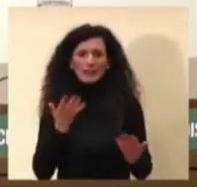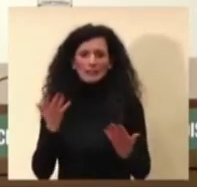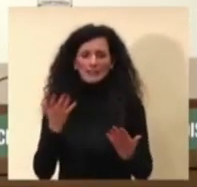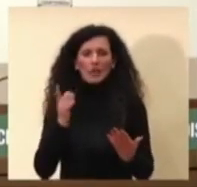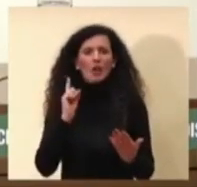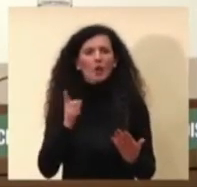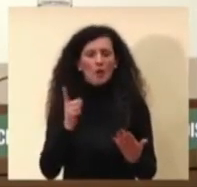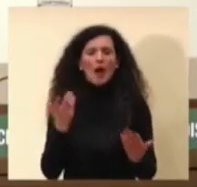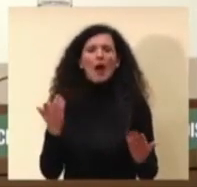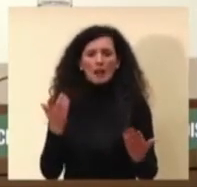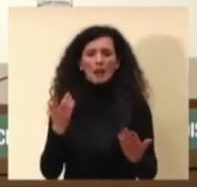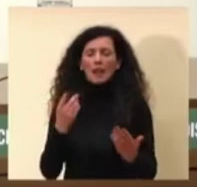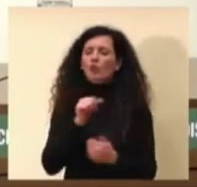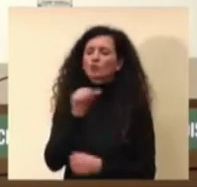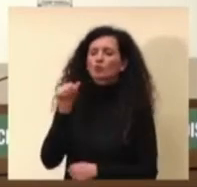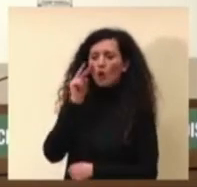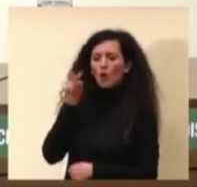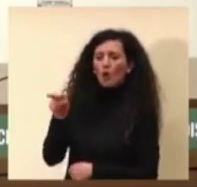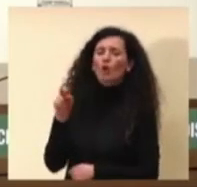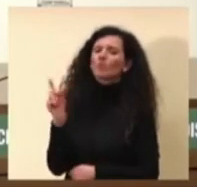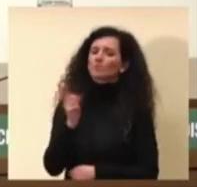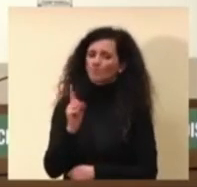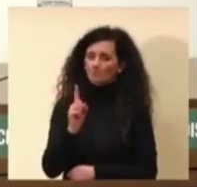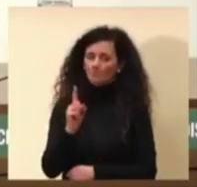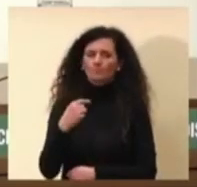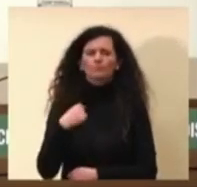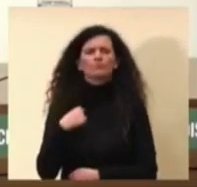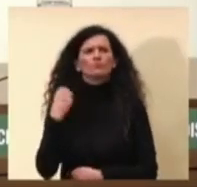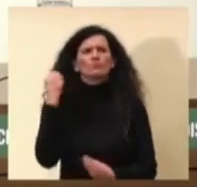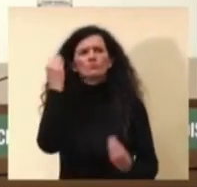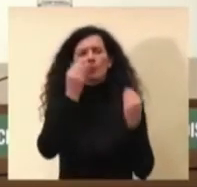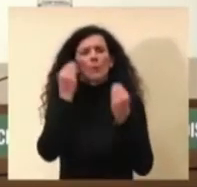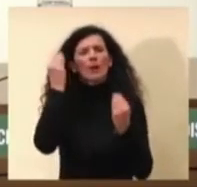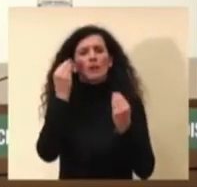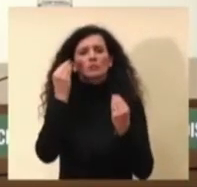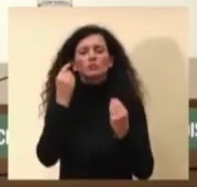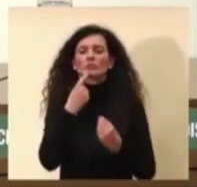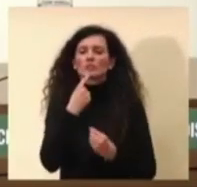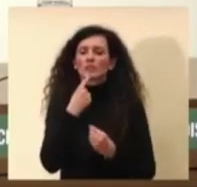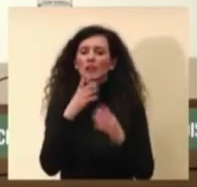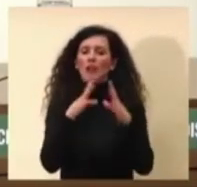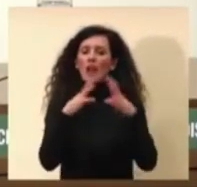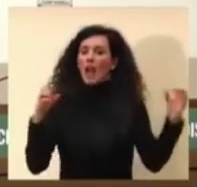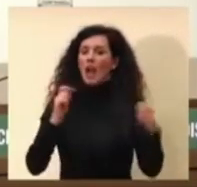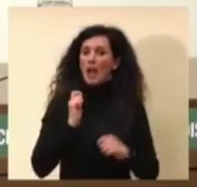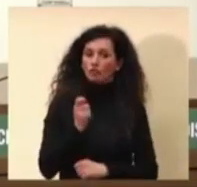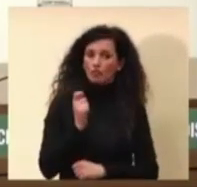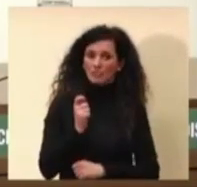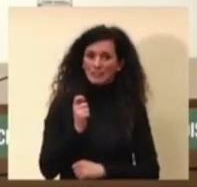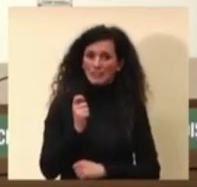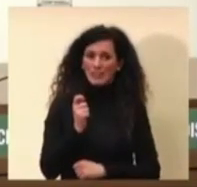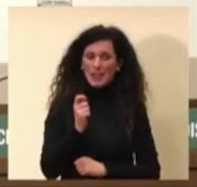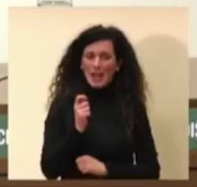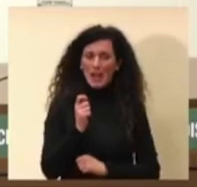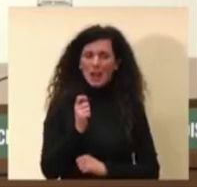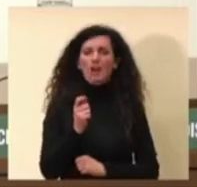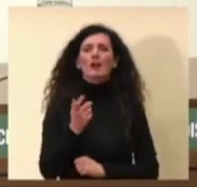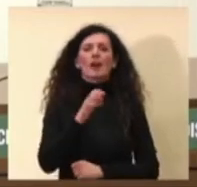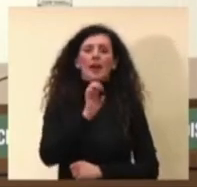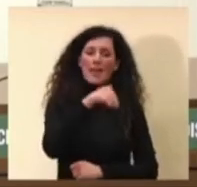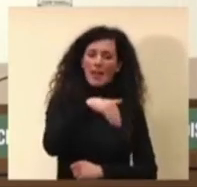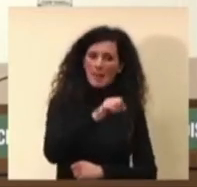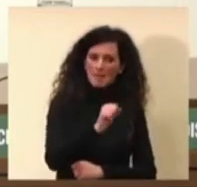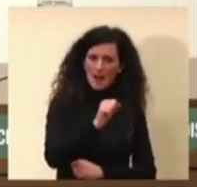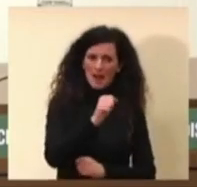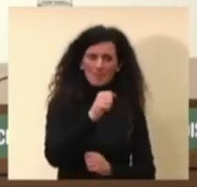credo che il ruolo delle agenzie regolatorie sia europea, quindi l'EMA, sia